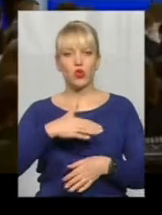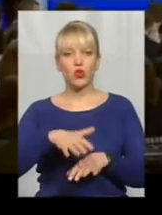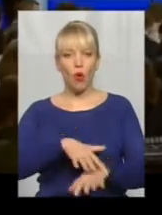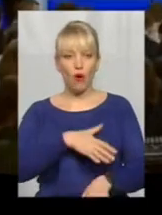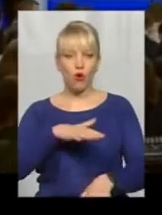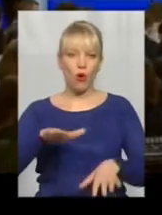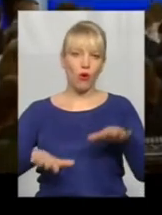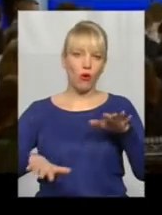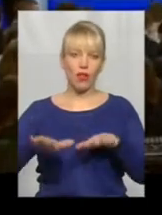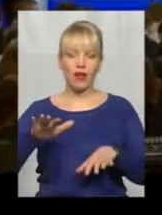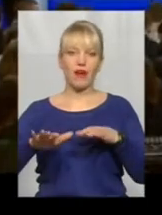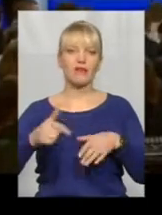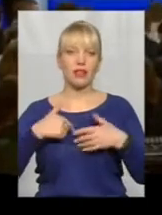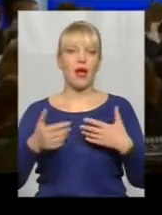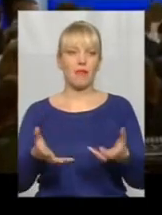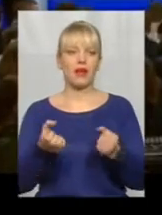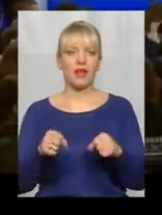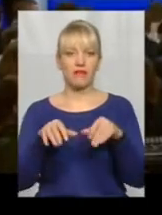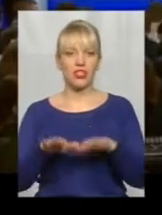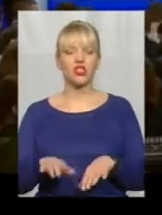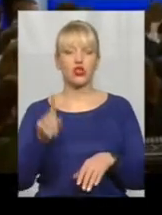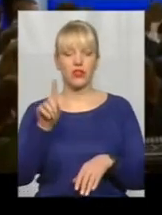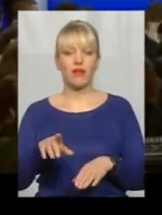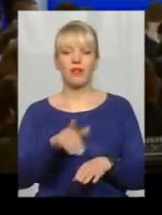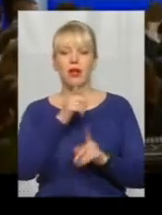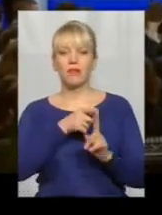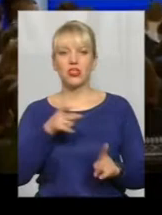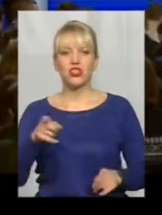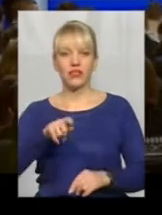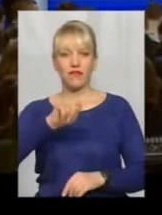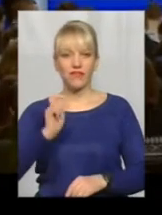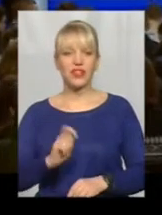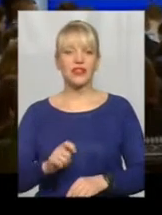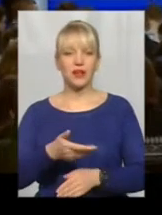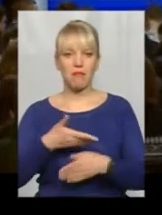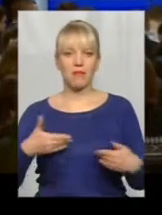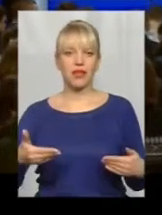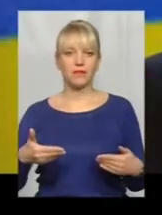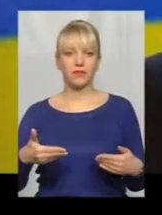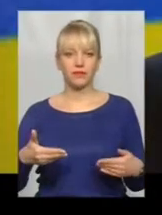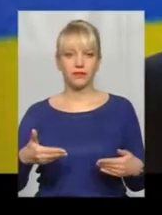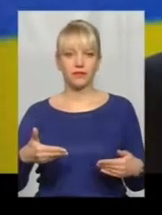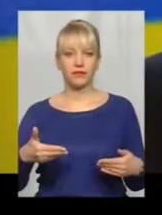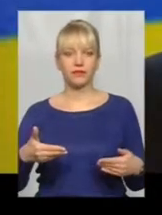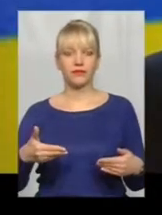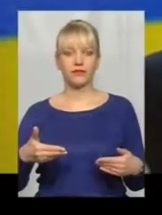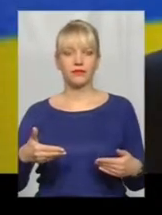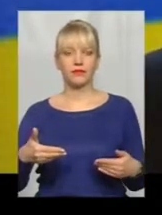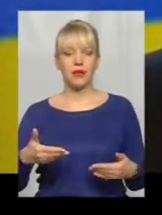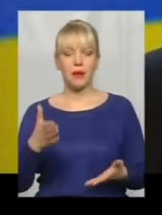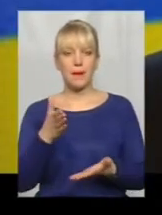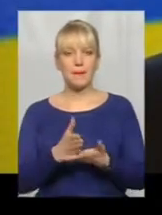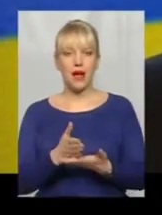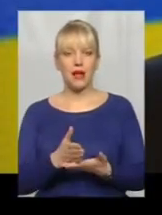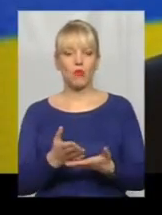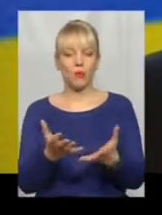я прийняв рішення, що навіть під час війни ми маємо